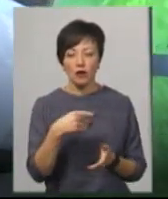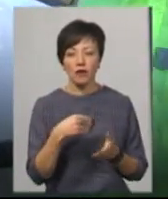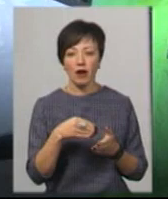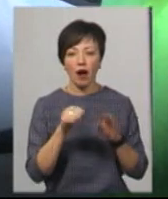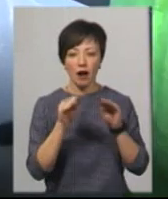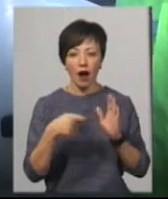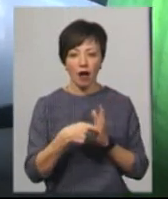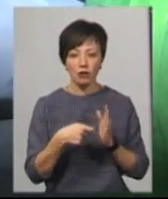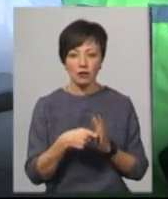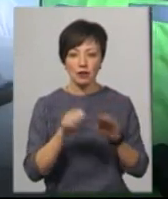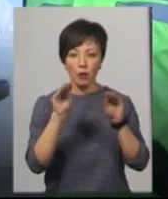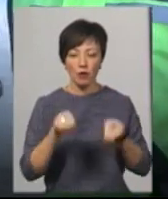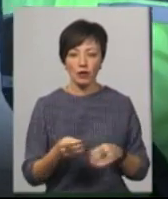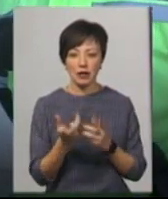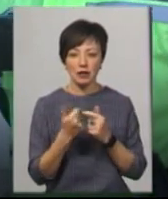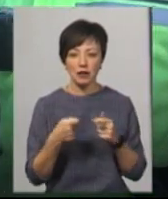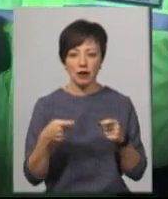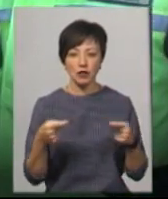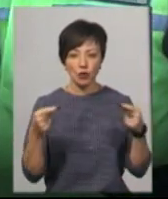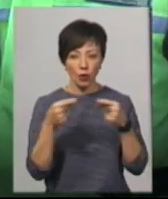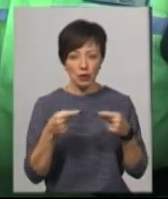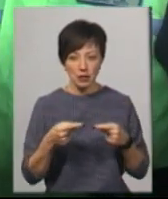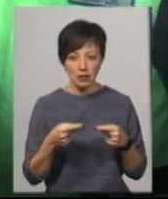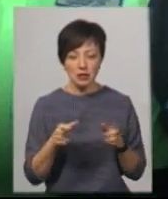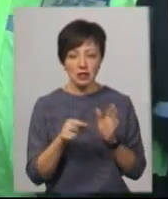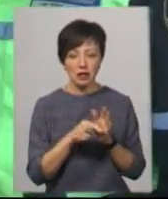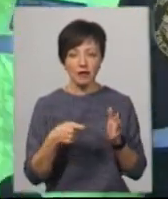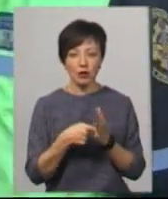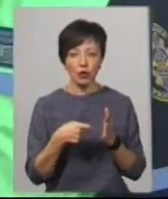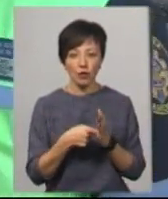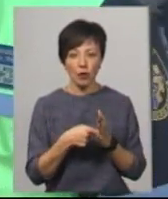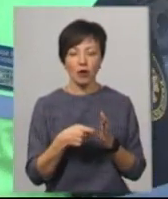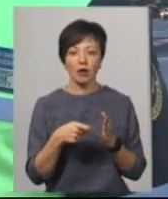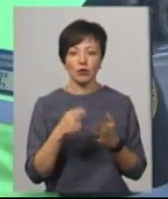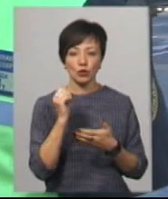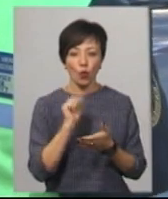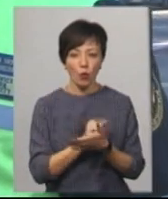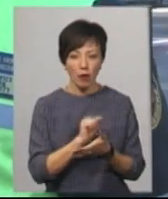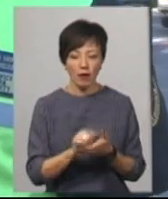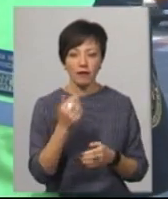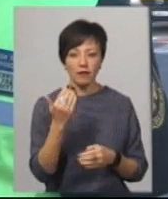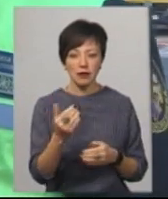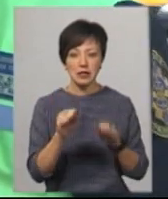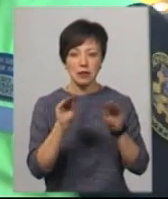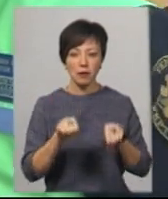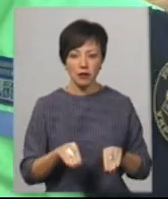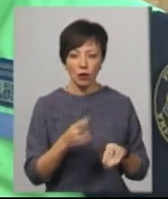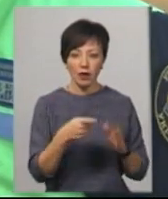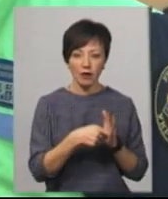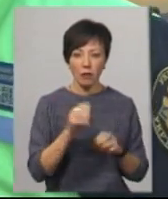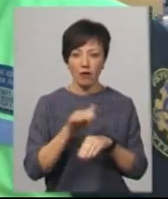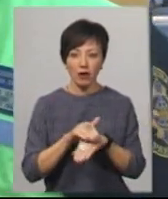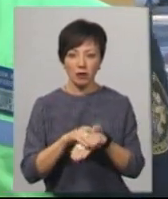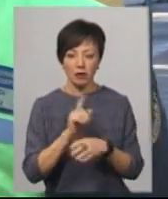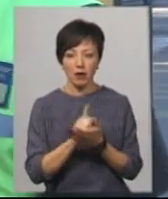заповнили кількість квитків, то у вас вони сходяться з квитково-касового тобто ви записуєте одні квитки, а по